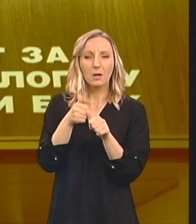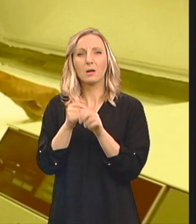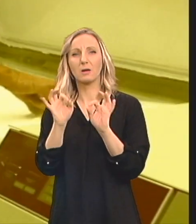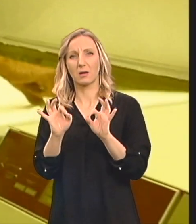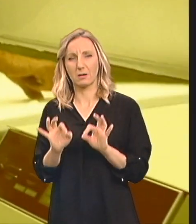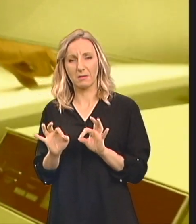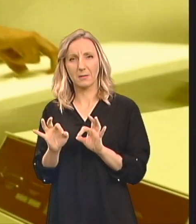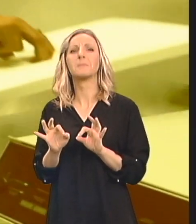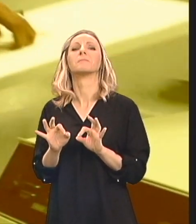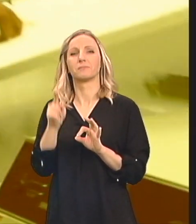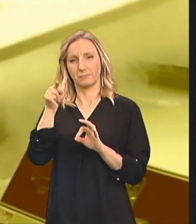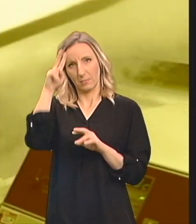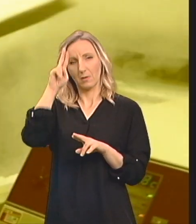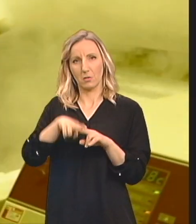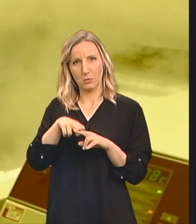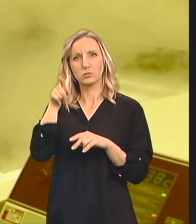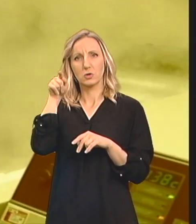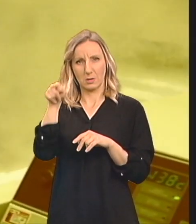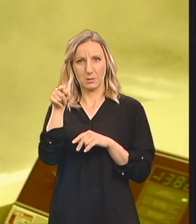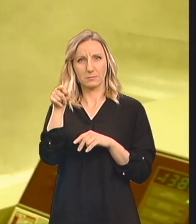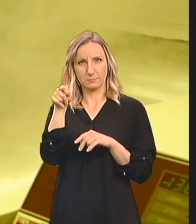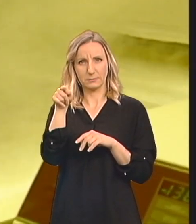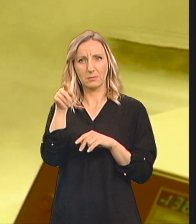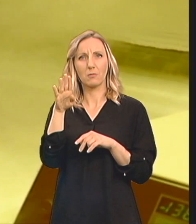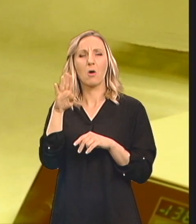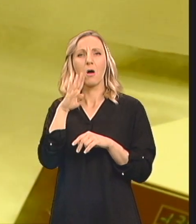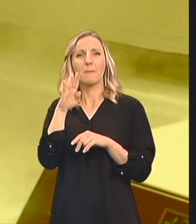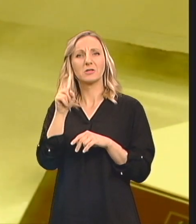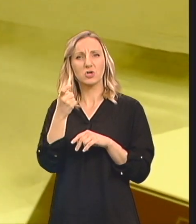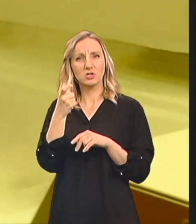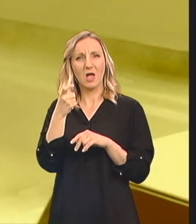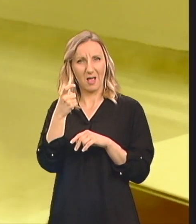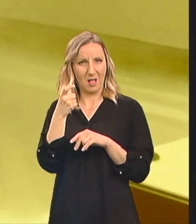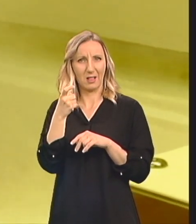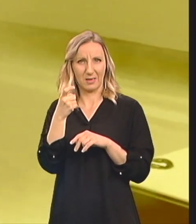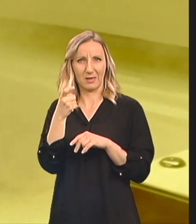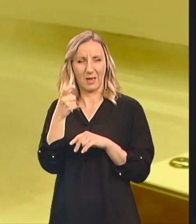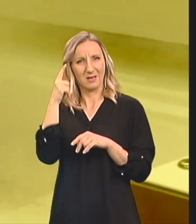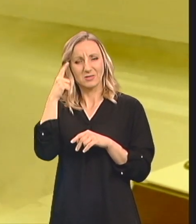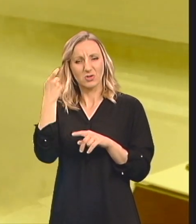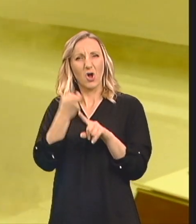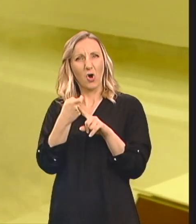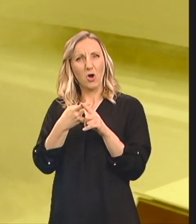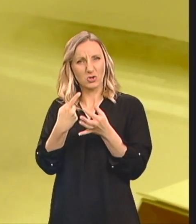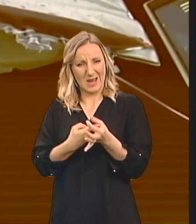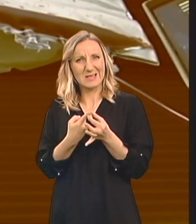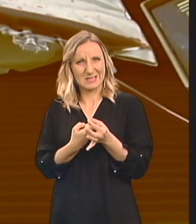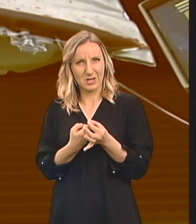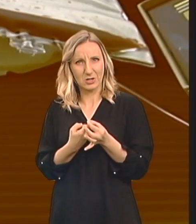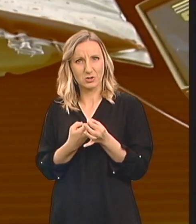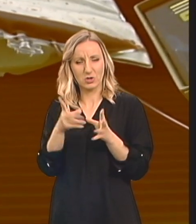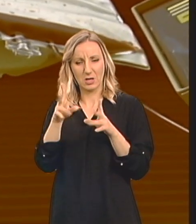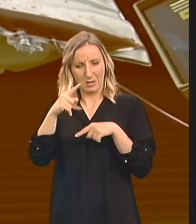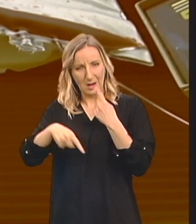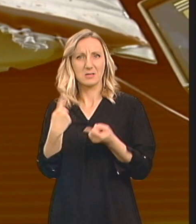Odredili su Da ću tamo raditi Transplantaciju Matičnih ćelija Tako zvanu Transplantaciju Koštene i srže Kako se to Kod nas obično